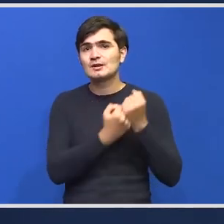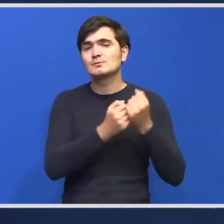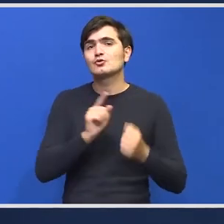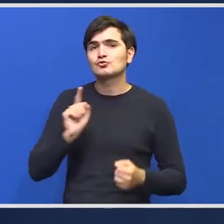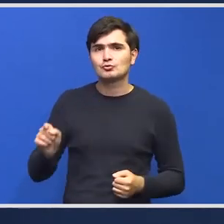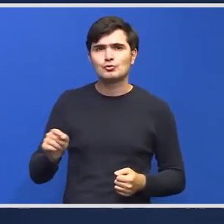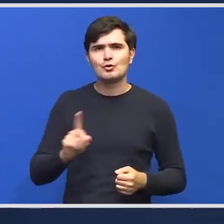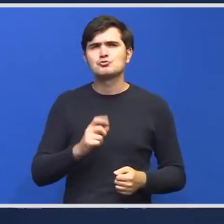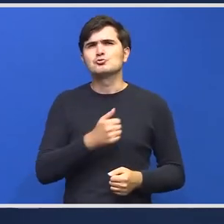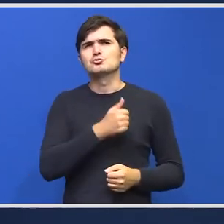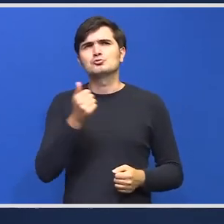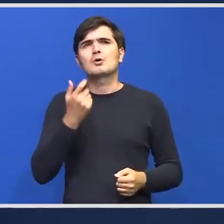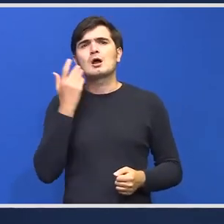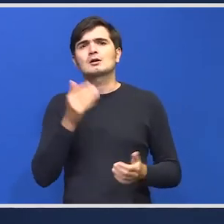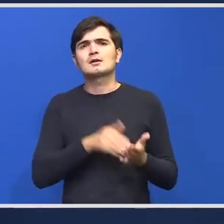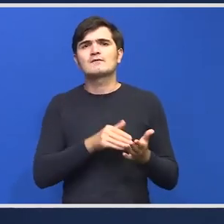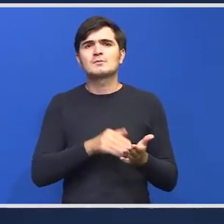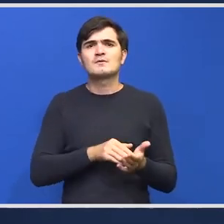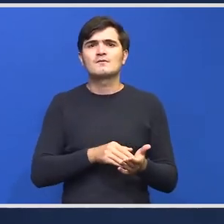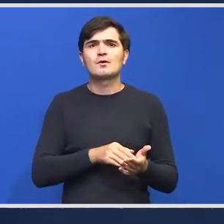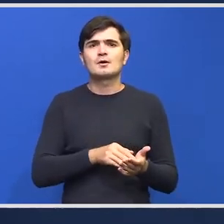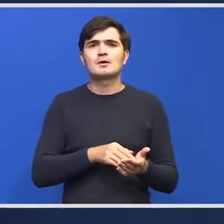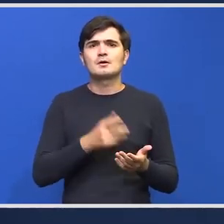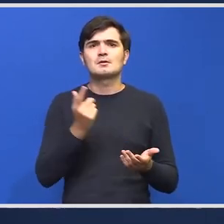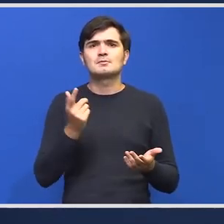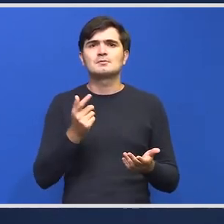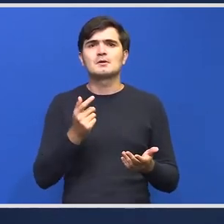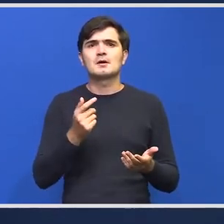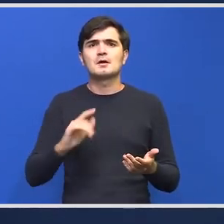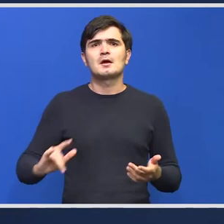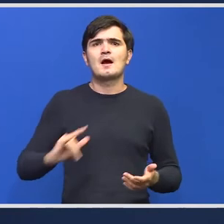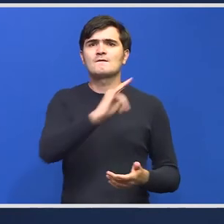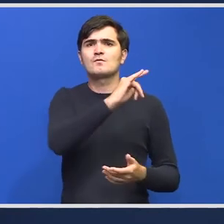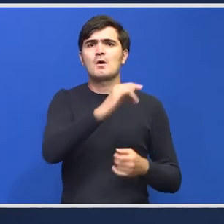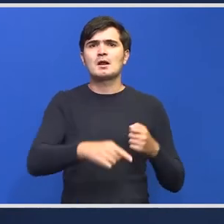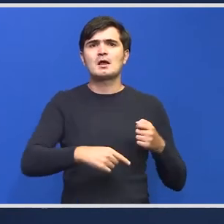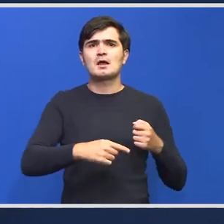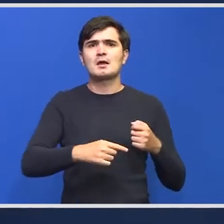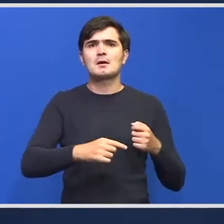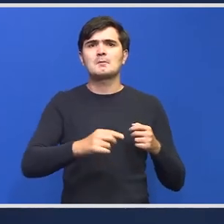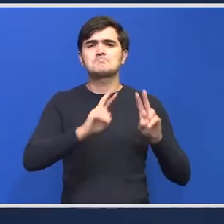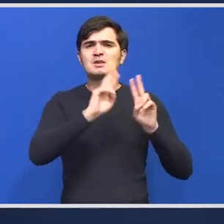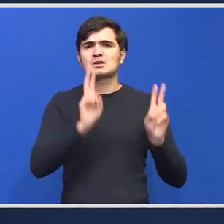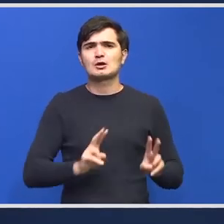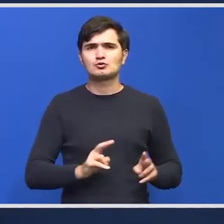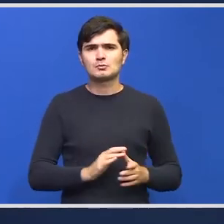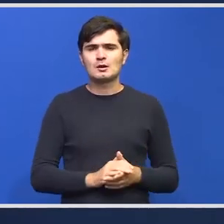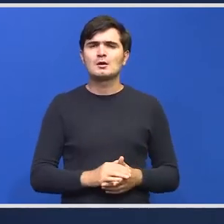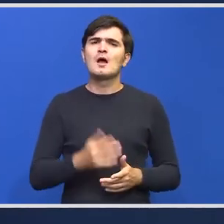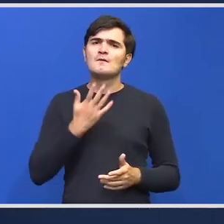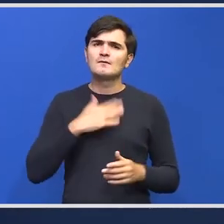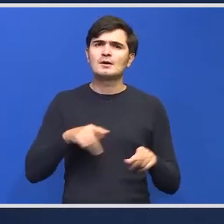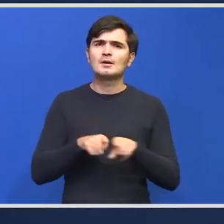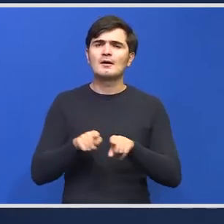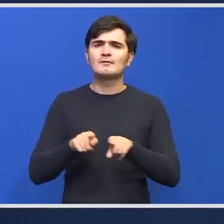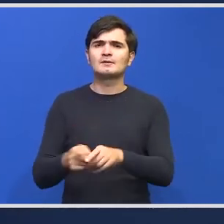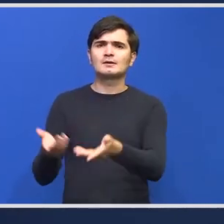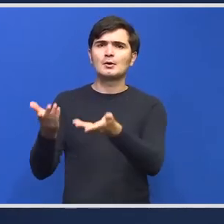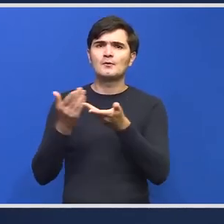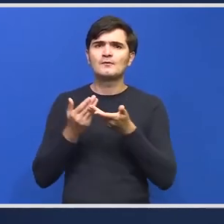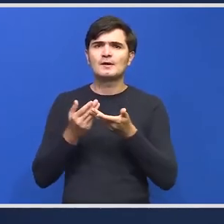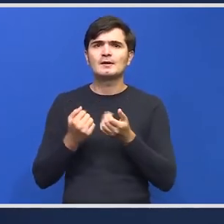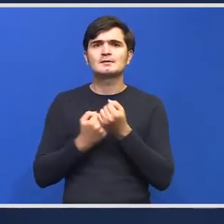doar când avem nevoie de evacuare internațională pentru pacienții noștri ci și la partea educațională